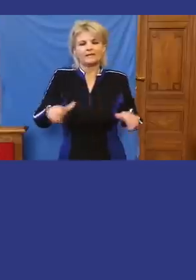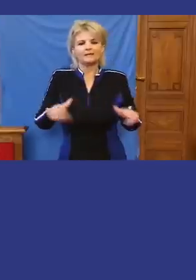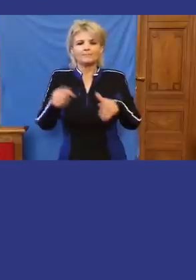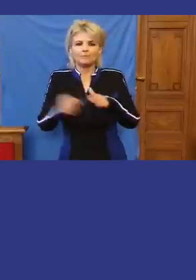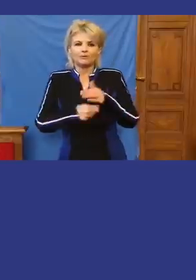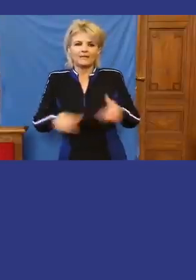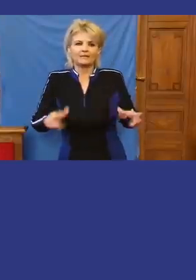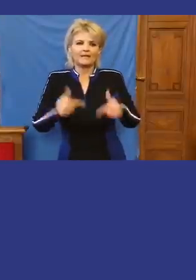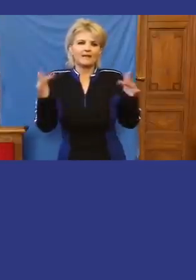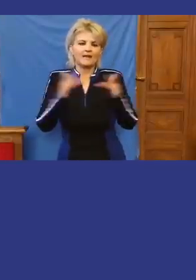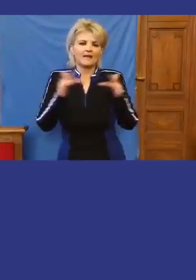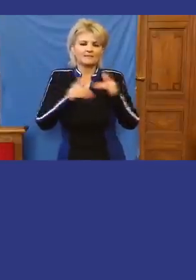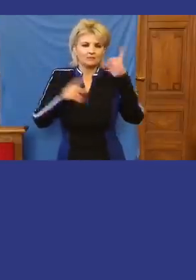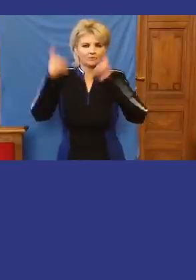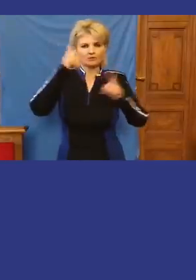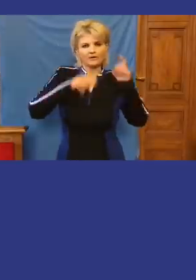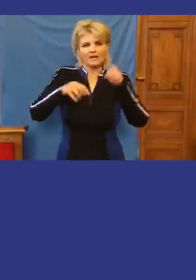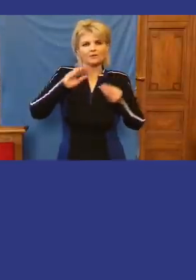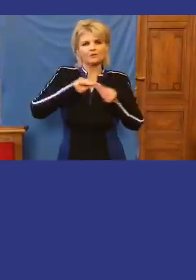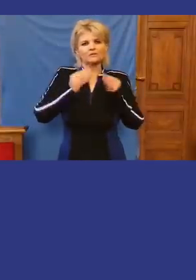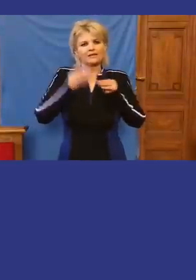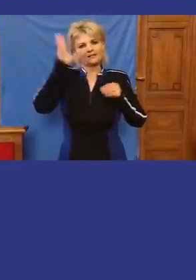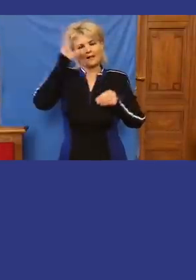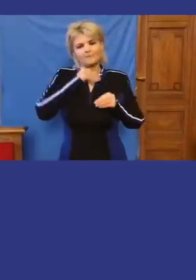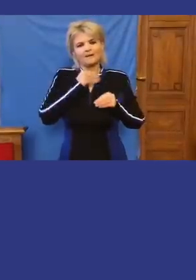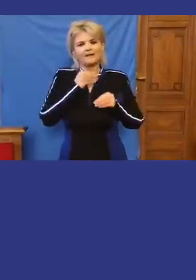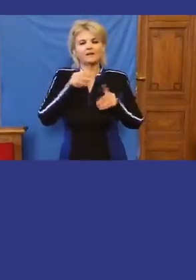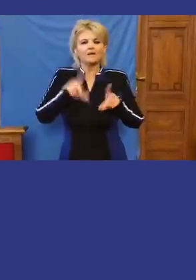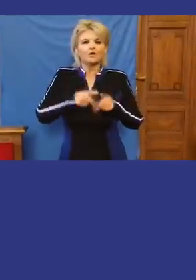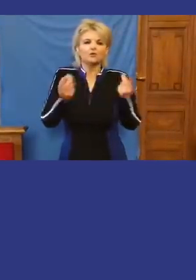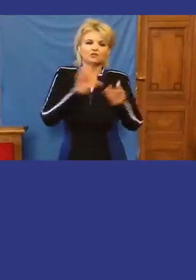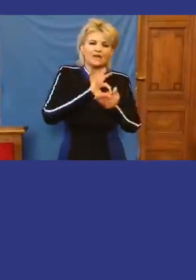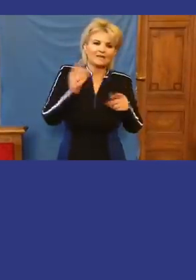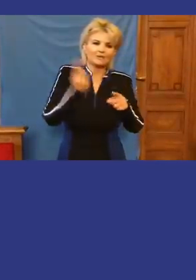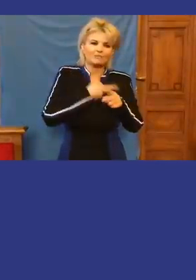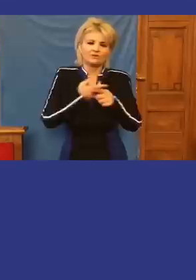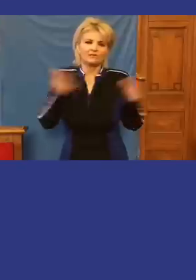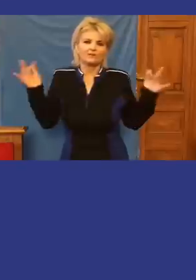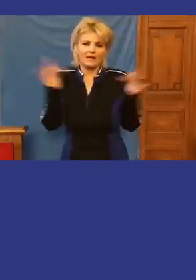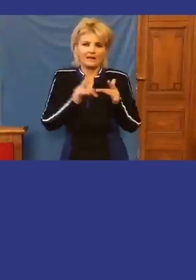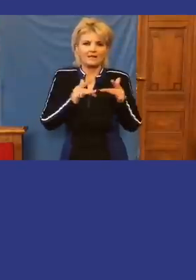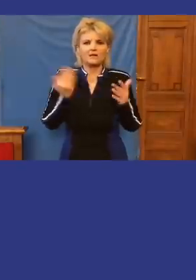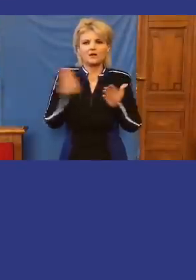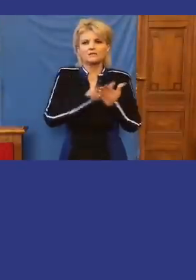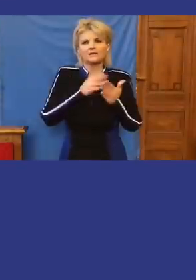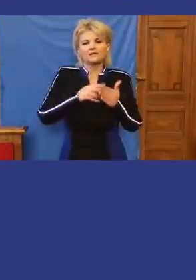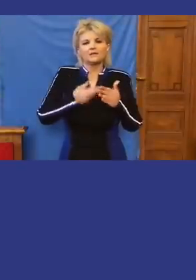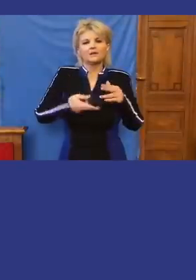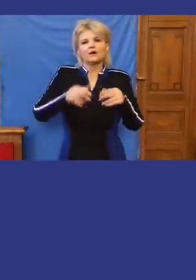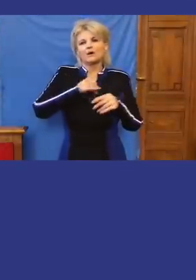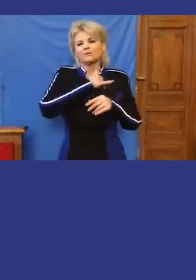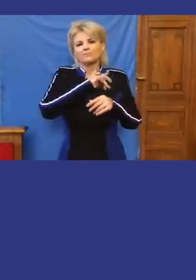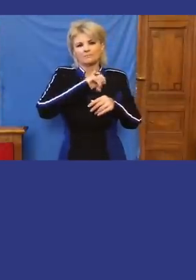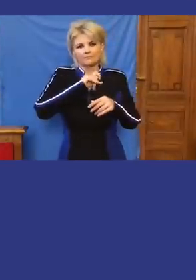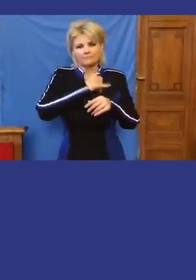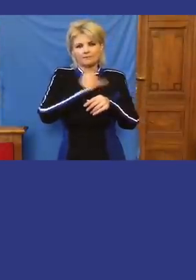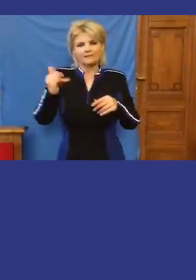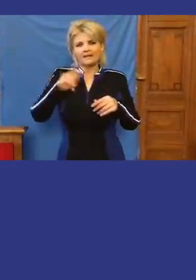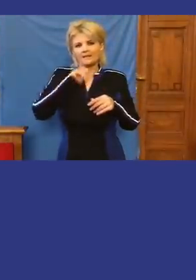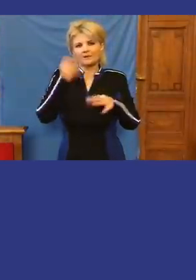újságírók, üzletemberek és politikusok ellen használták. Többek között a mindegyik Magyarországi tagja, gyere Szilárd ellen.